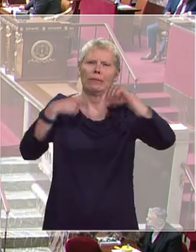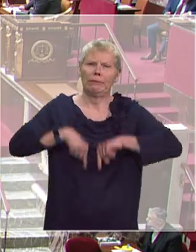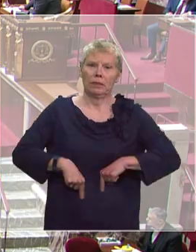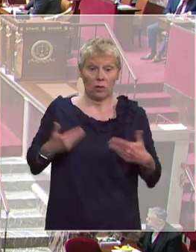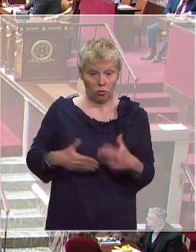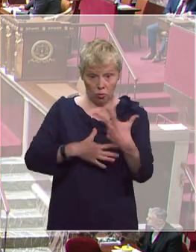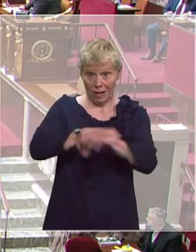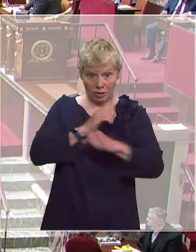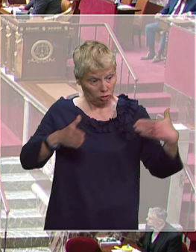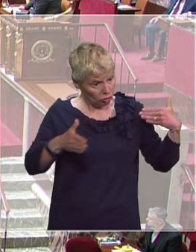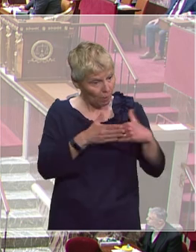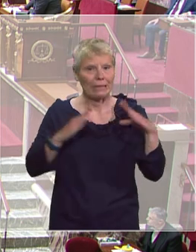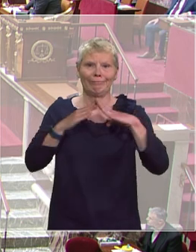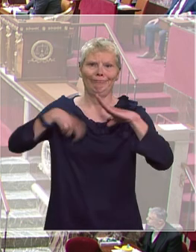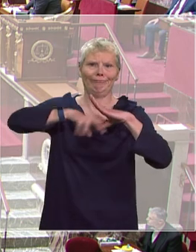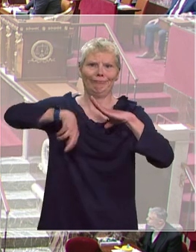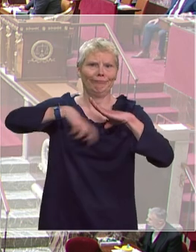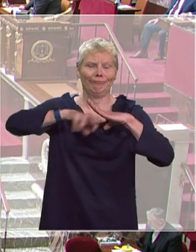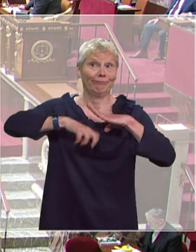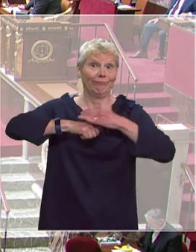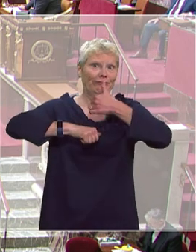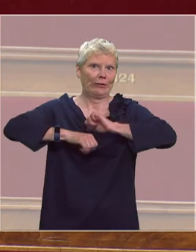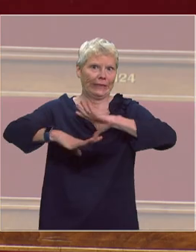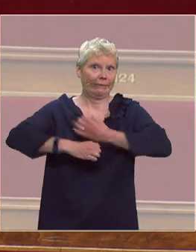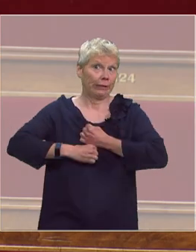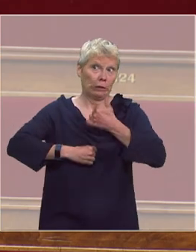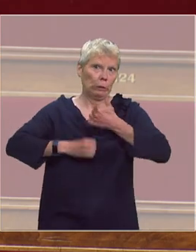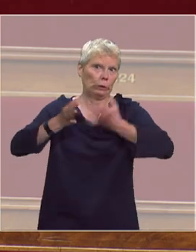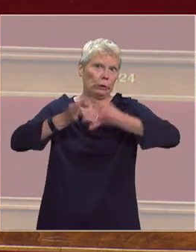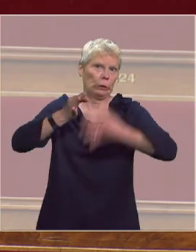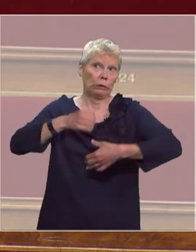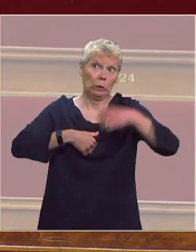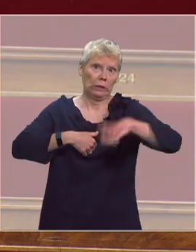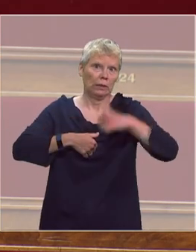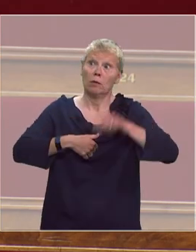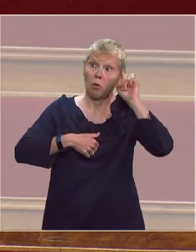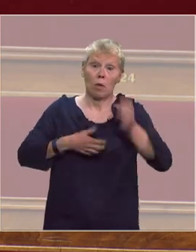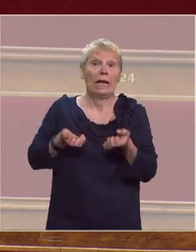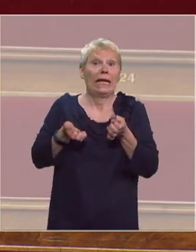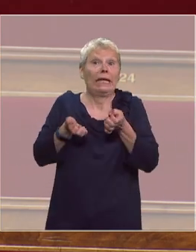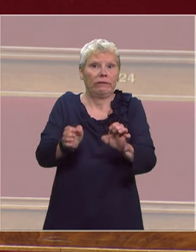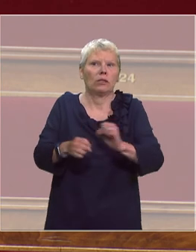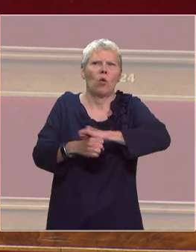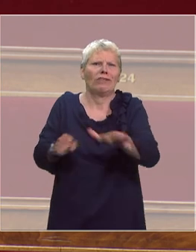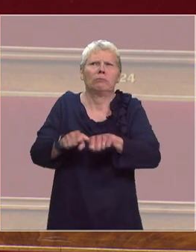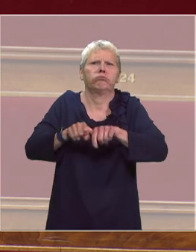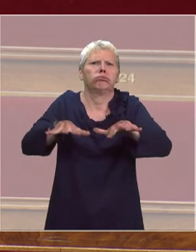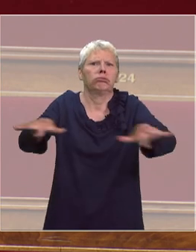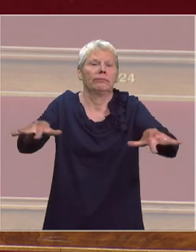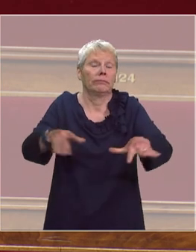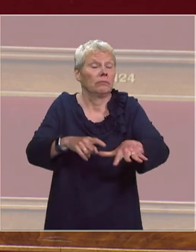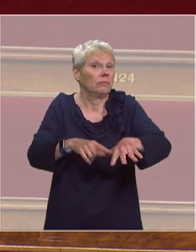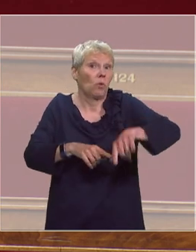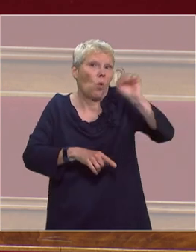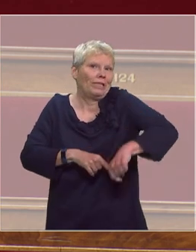voilà aujourd'hui trois semaines que le confinement s'est imposé à nous comme la seule solution pour ralentir l'épidémie de Covid-19. Il était nécessaire,